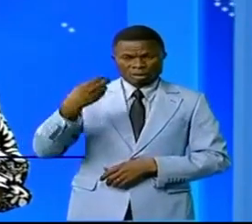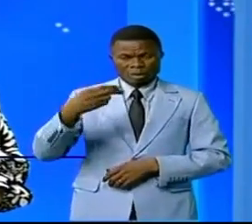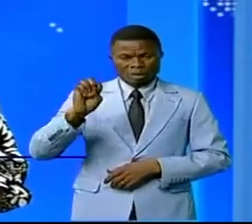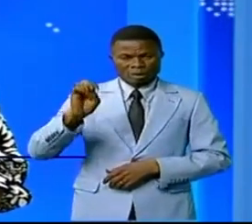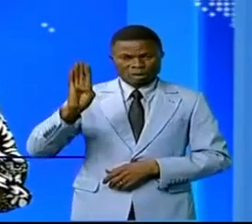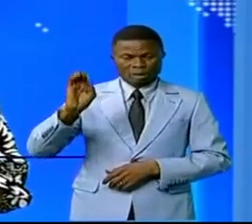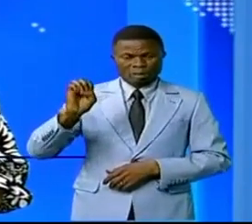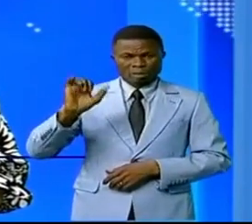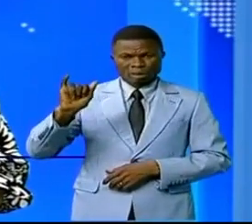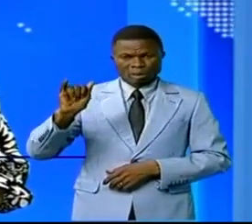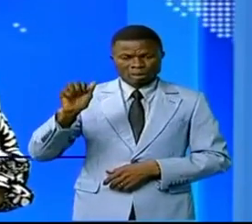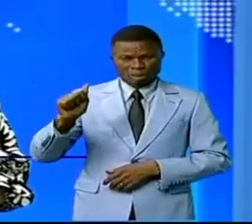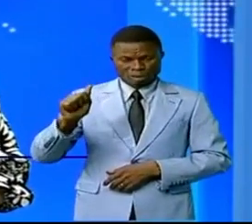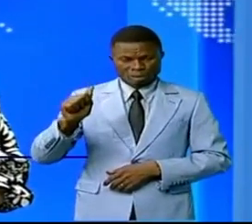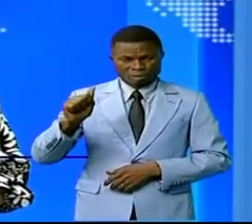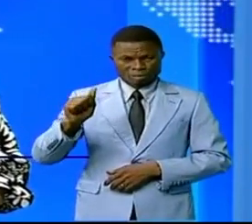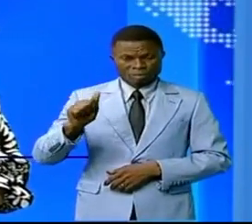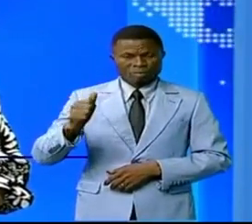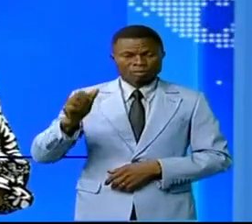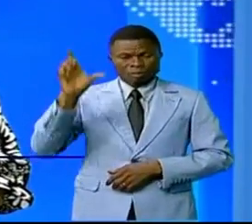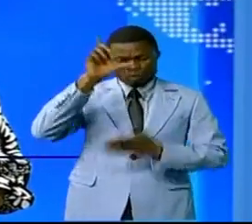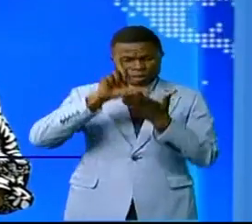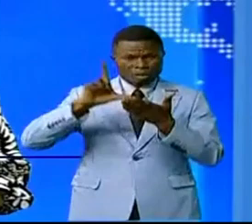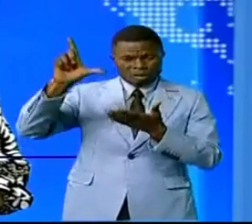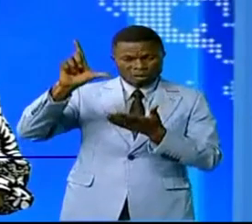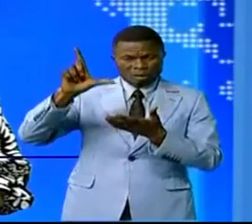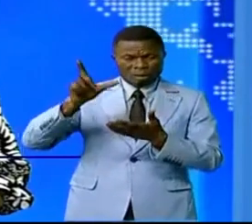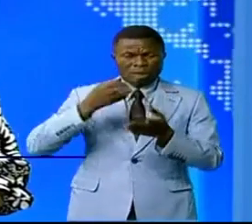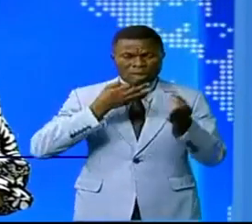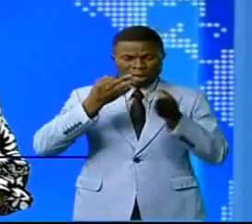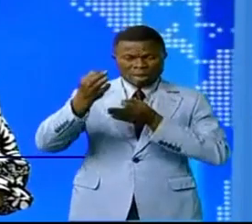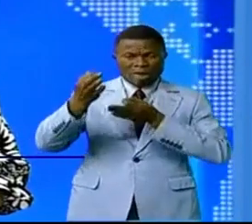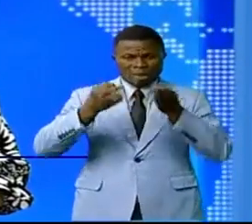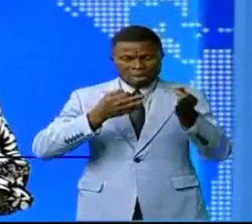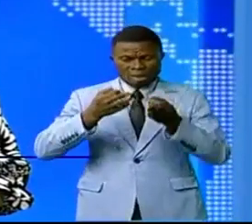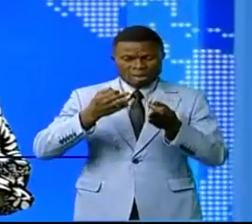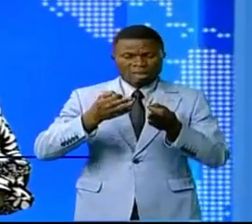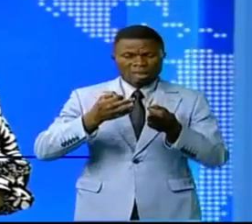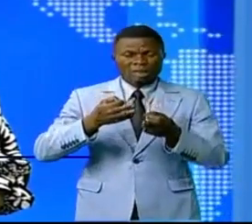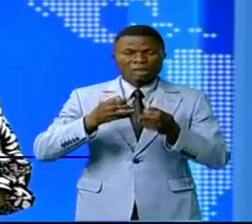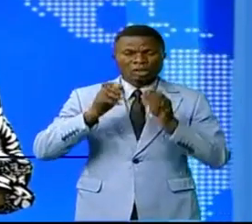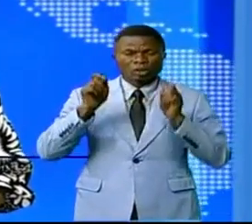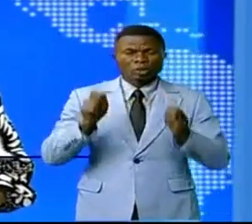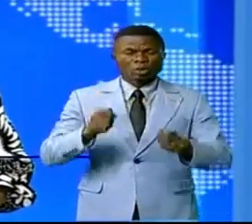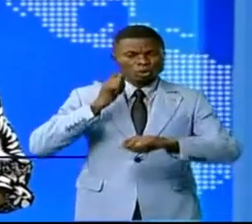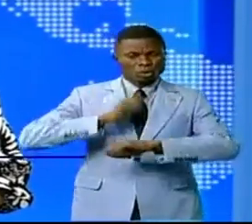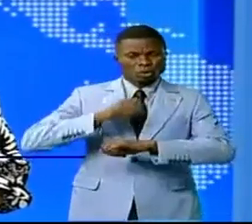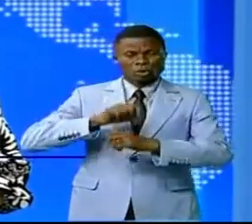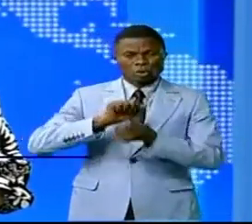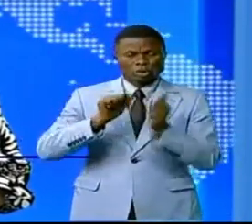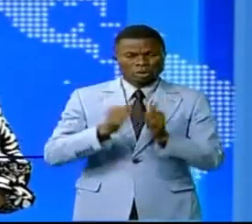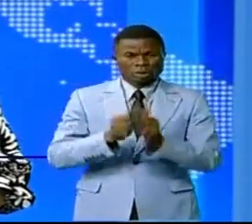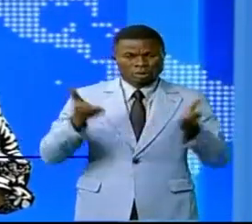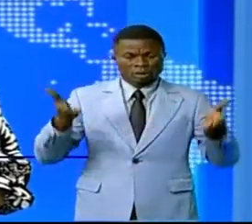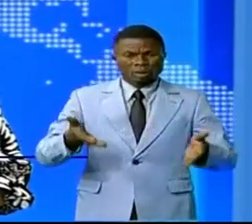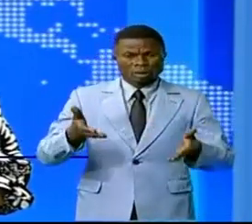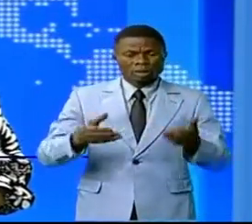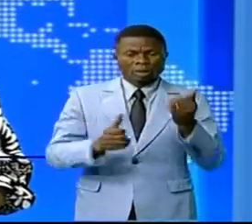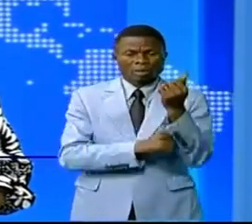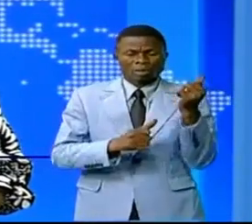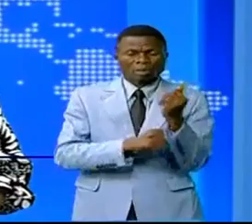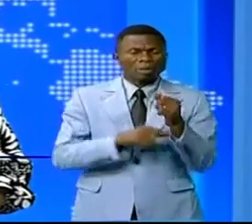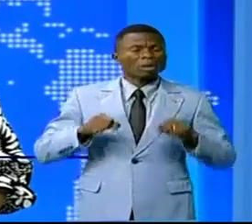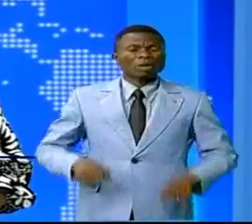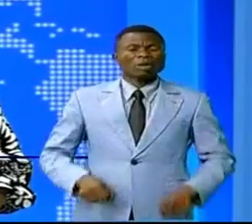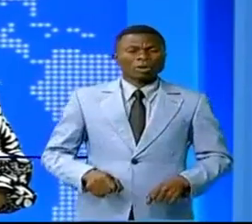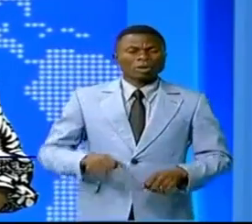Djadjidja et le lieutenant Bokungu ont donné leur version de fait sur la présence de corps sans vie